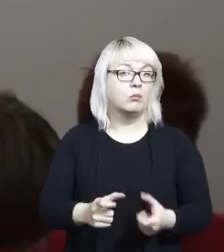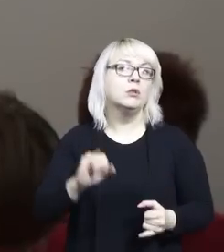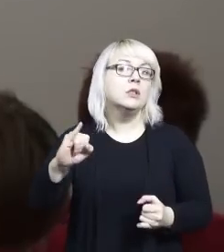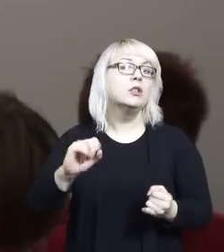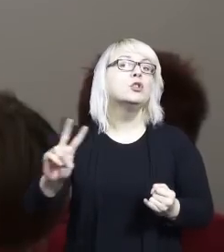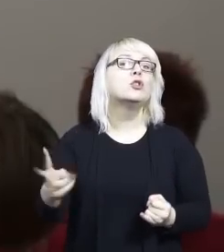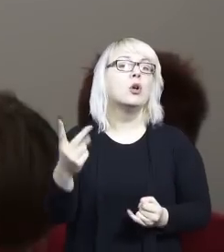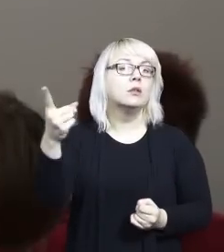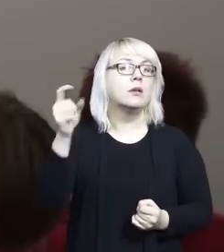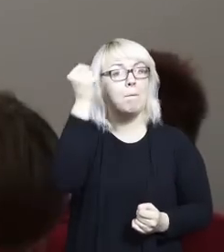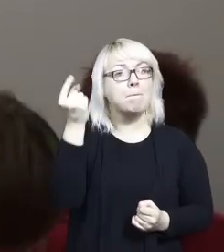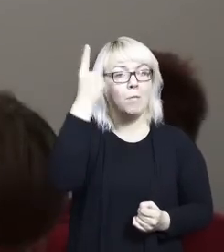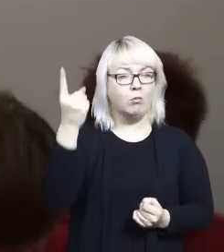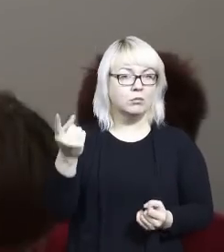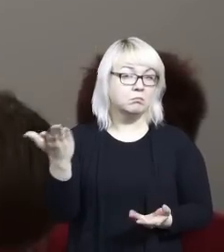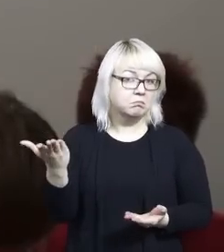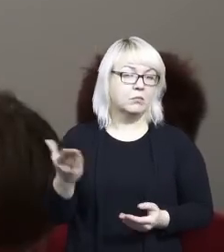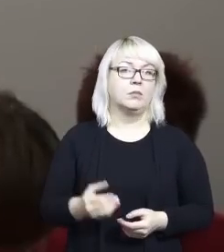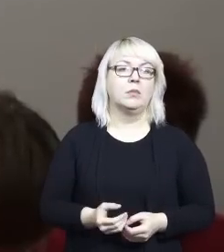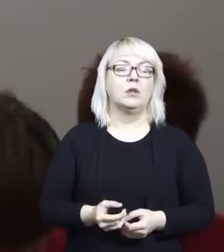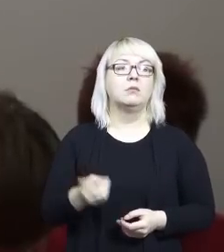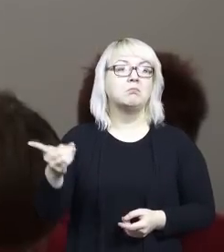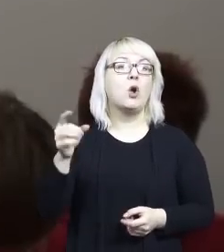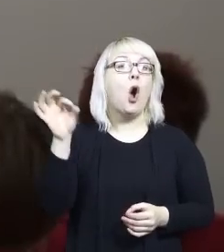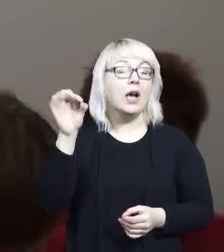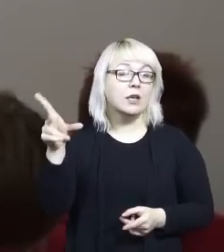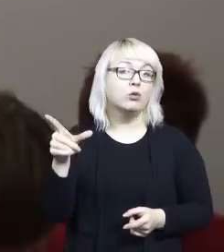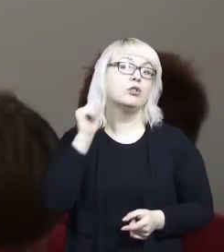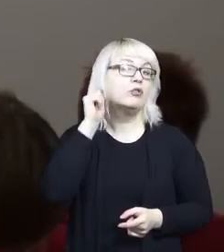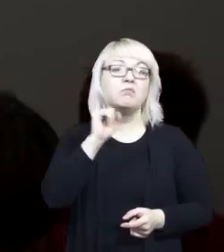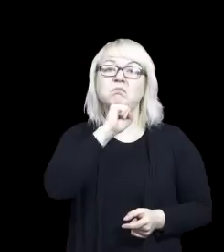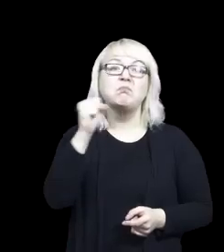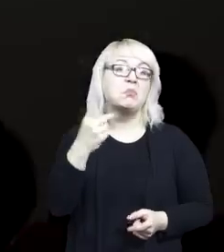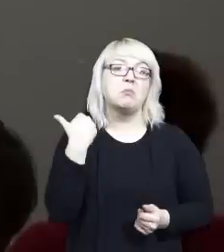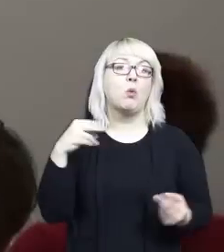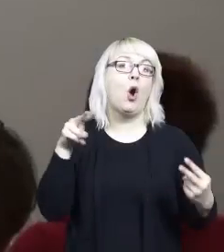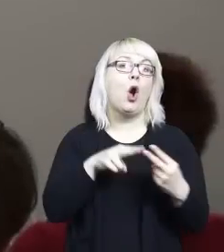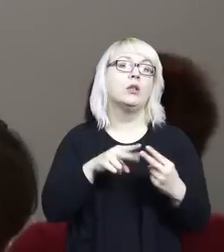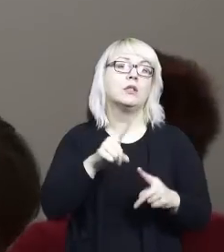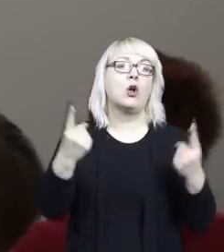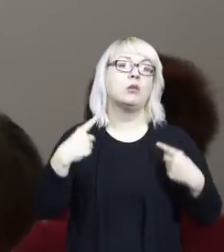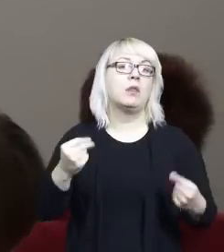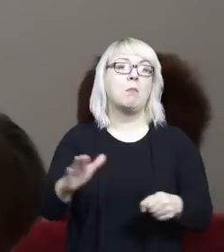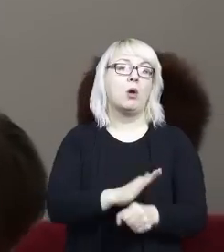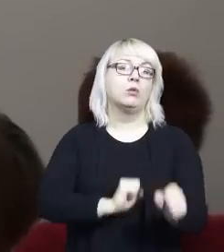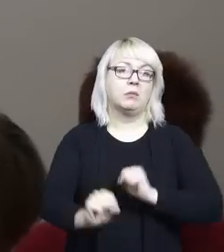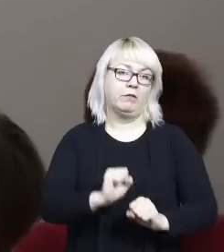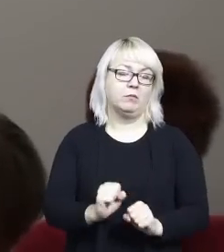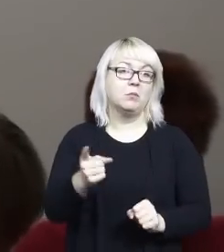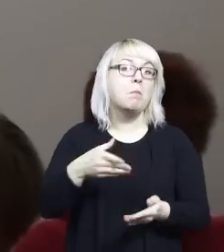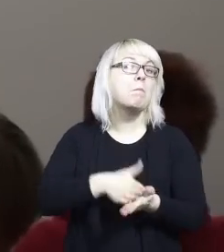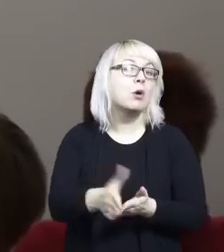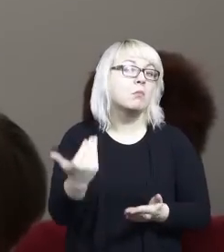Dlaczego zainteresowała się tym tematem? Okazało się, że ona sama nigdy nie miała kontaktów z osobami niepełnosprawnych. Wszystko się zaczęło parę lat temu,